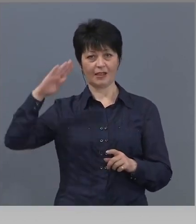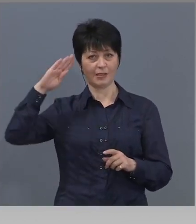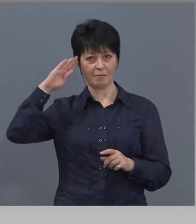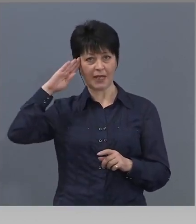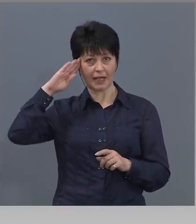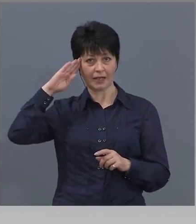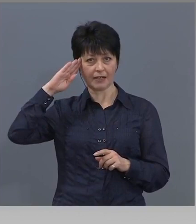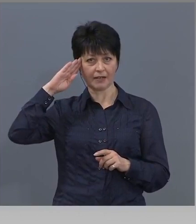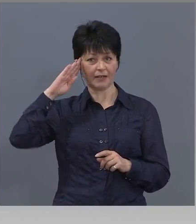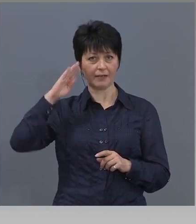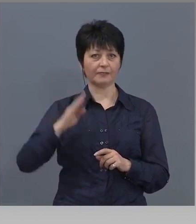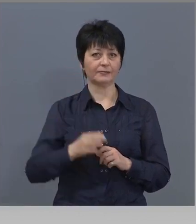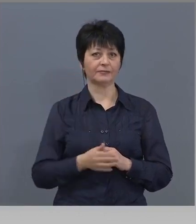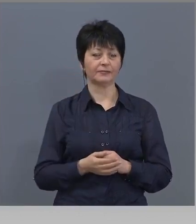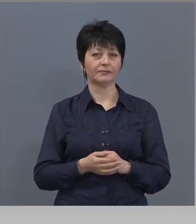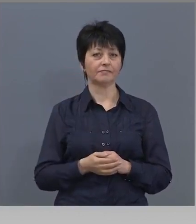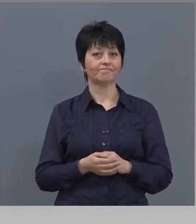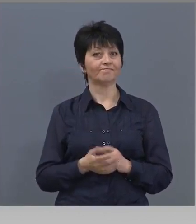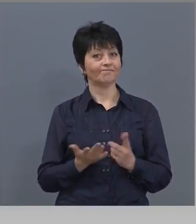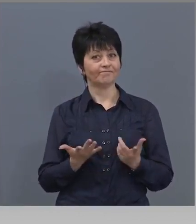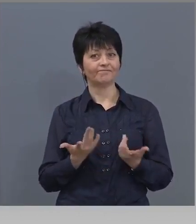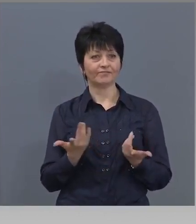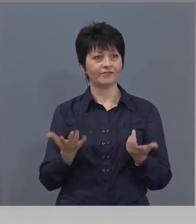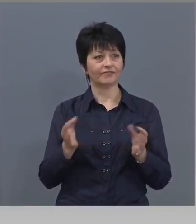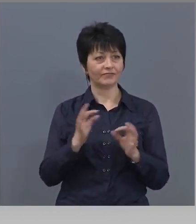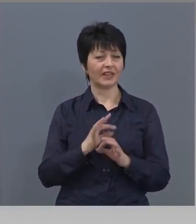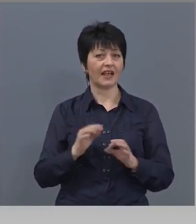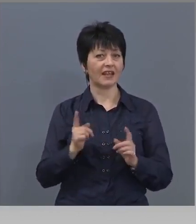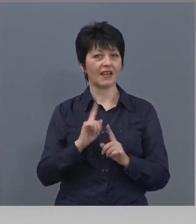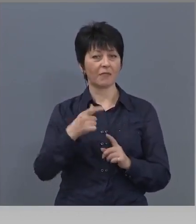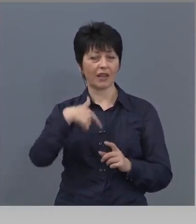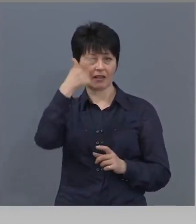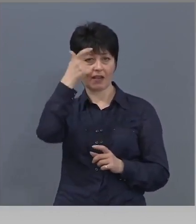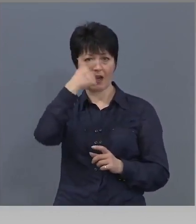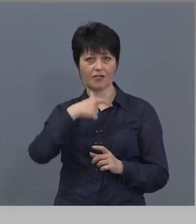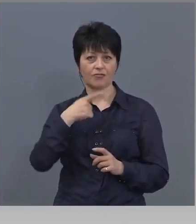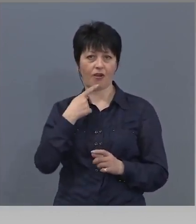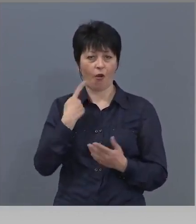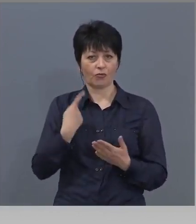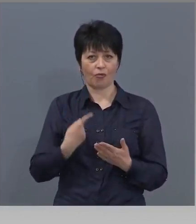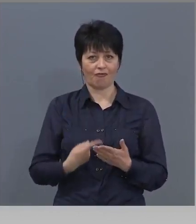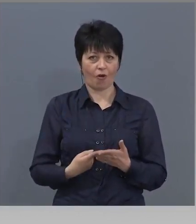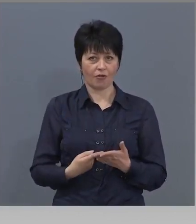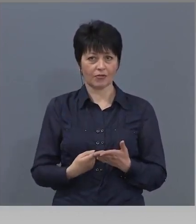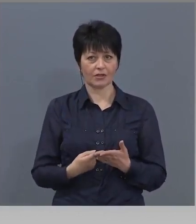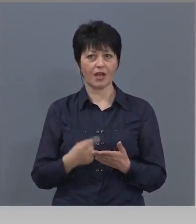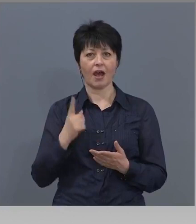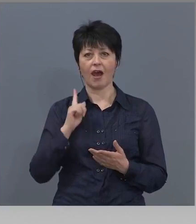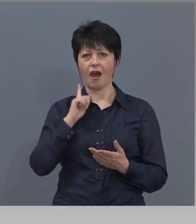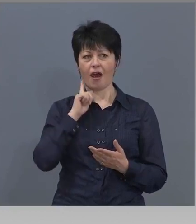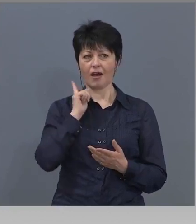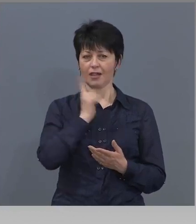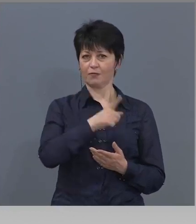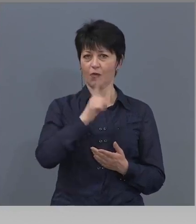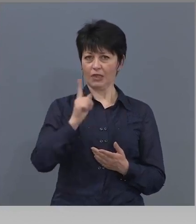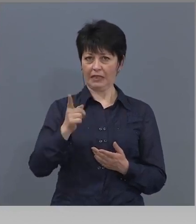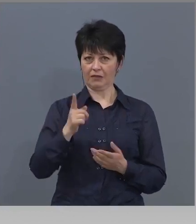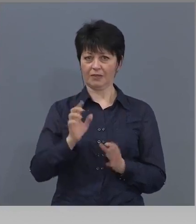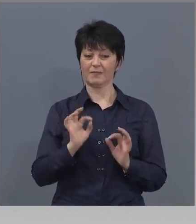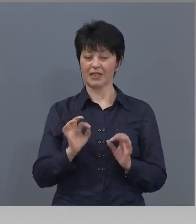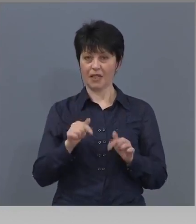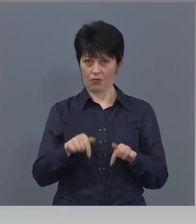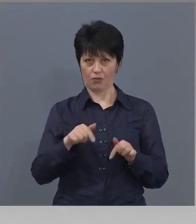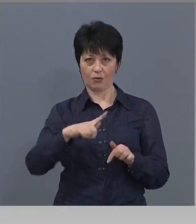-нямат лична отговорност. Разпоредил съм специално за София